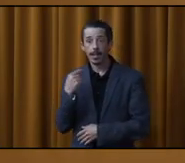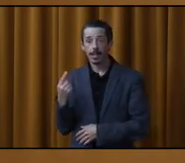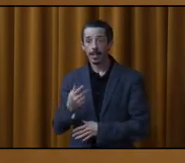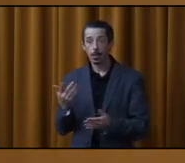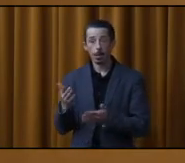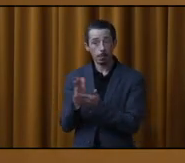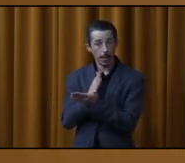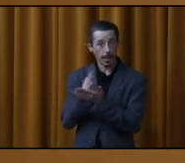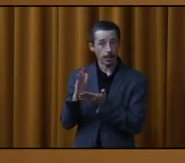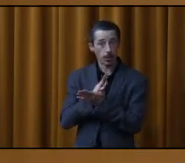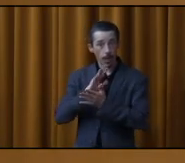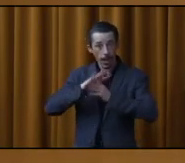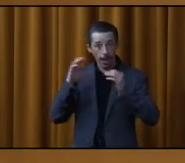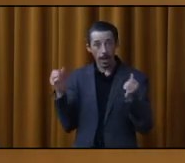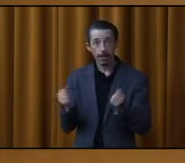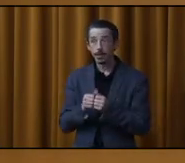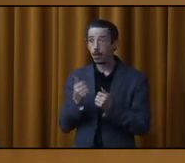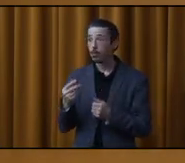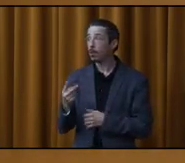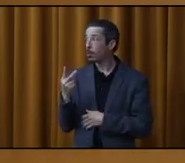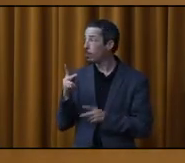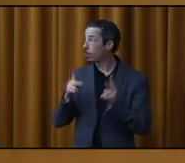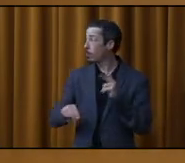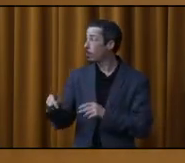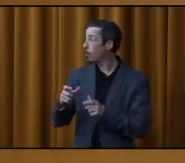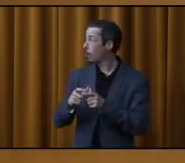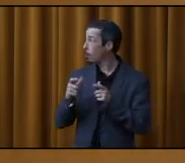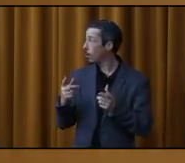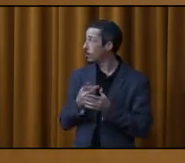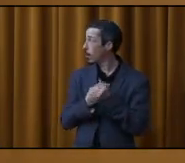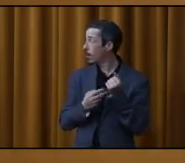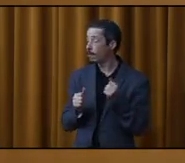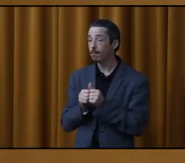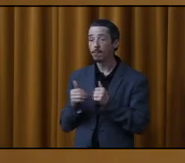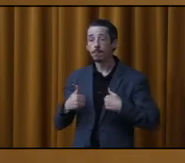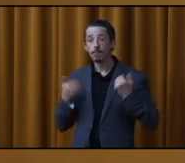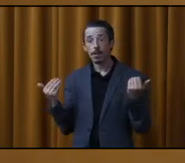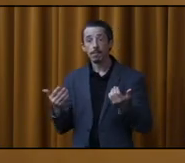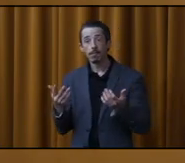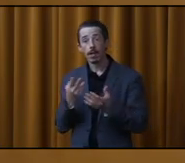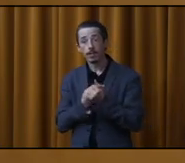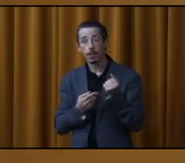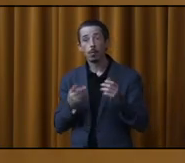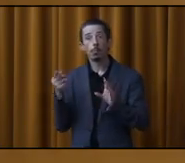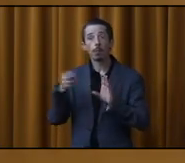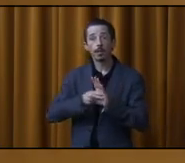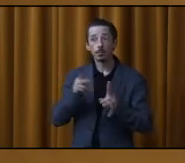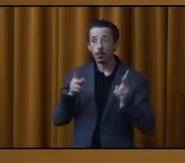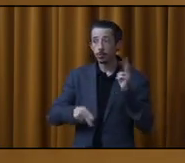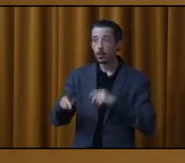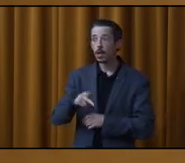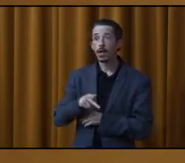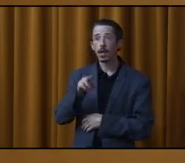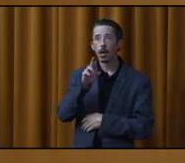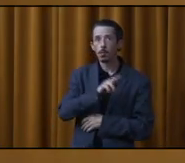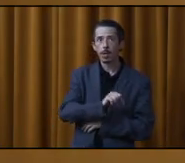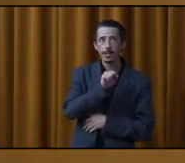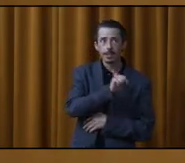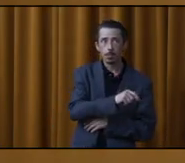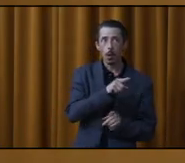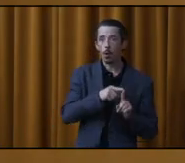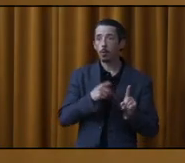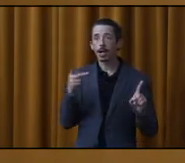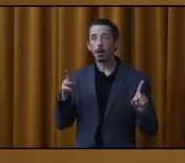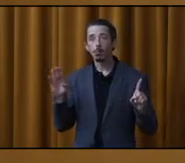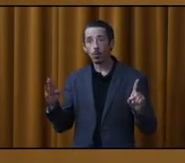partagée avec l'ensemble du Conseil, mais mes deux acolytes de la Commission vivre ensemble et participation citoyenne, M. Joubert Simon et Karine Benoît. Donc, nous